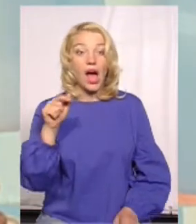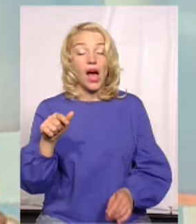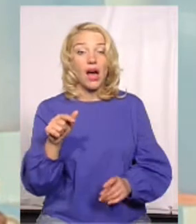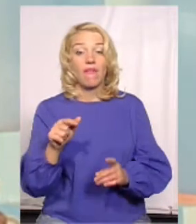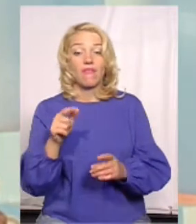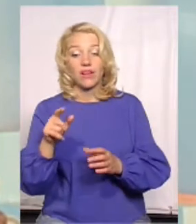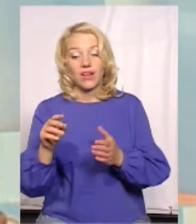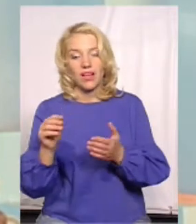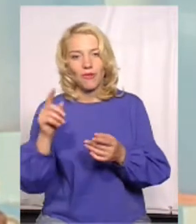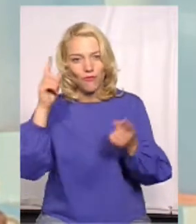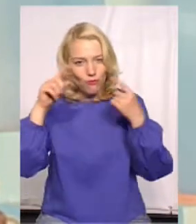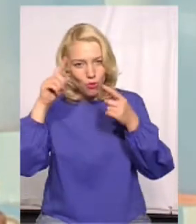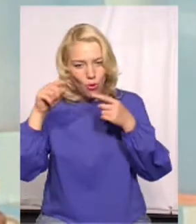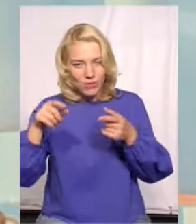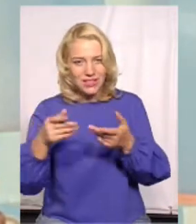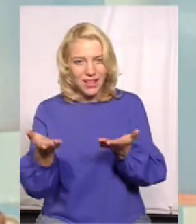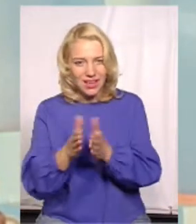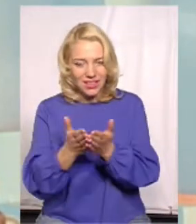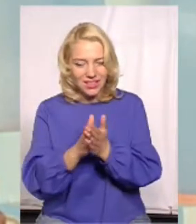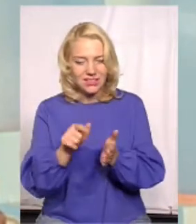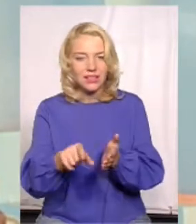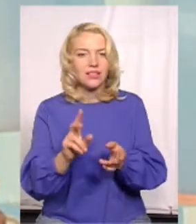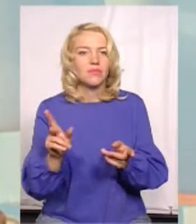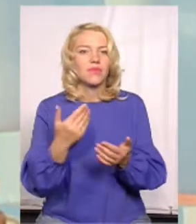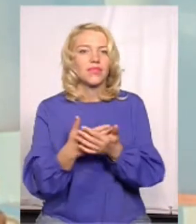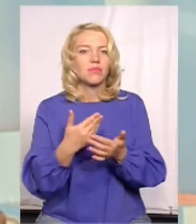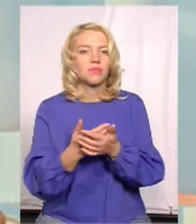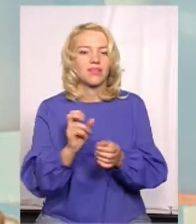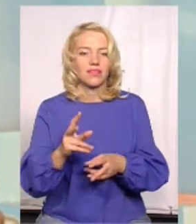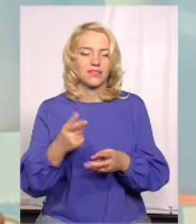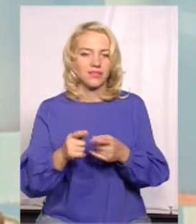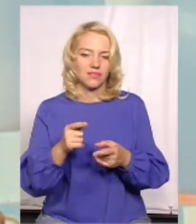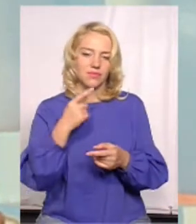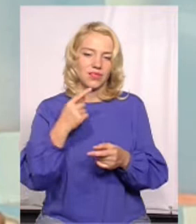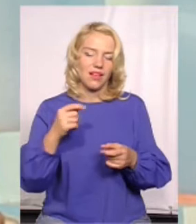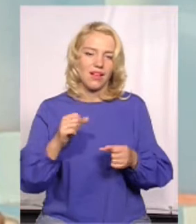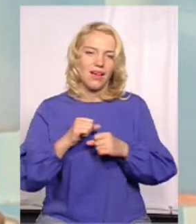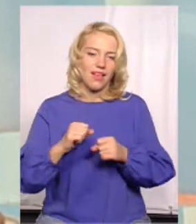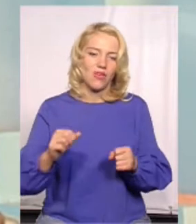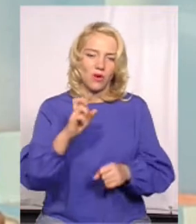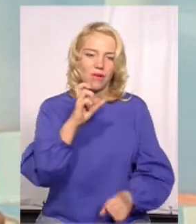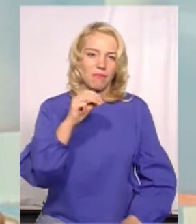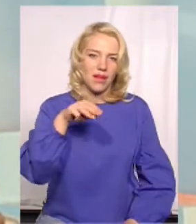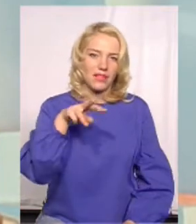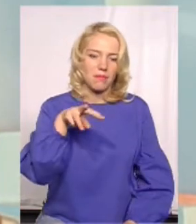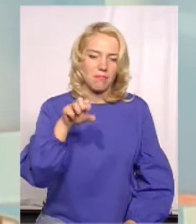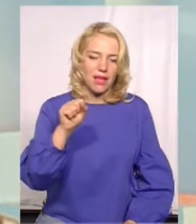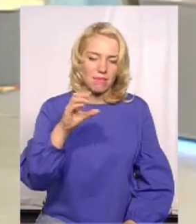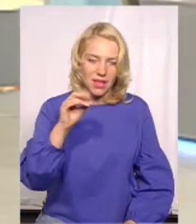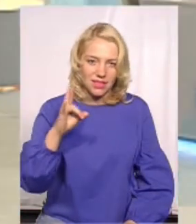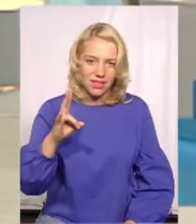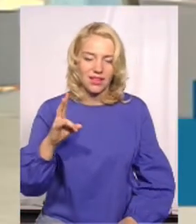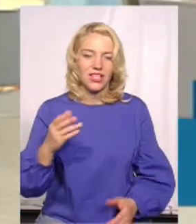насправді так прийнято, там Бетмен живе теж там в якомусь Віллі, ми вирішили, що ось,